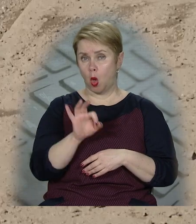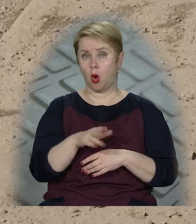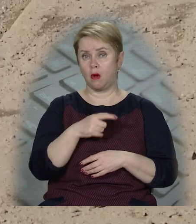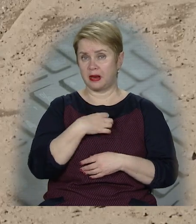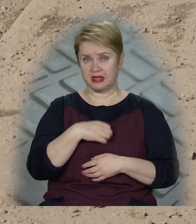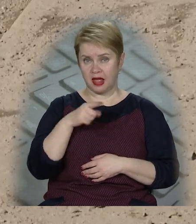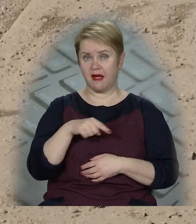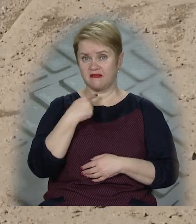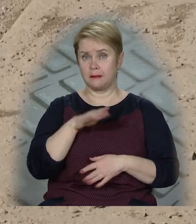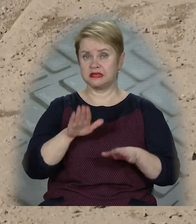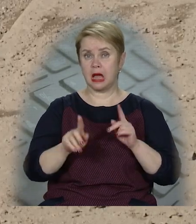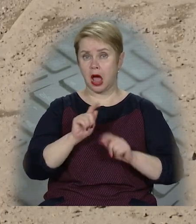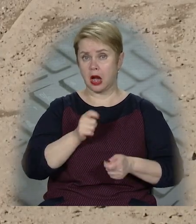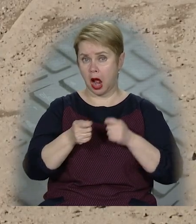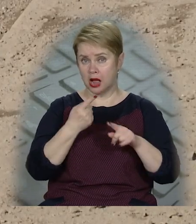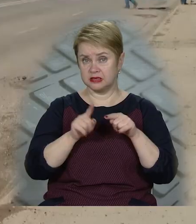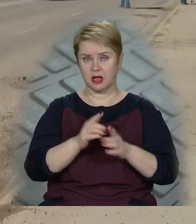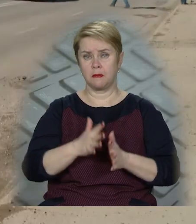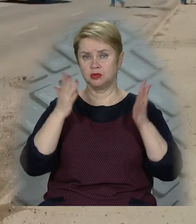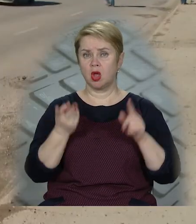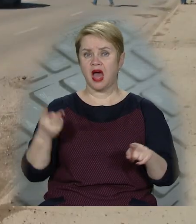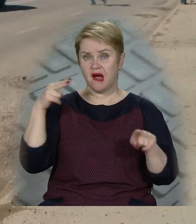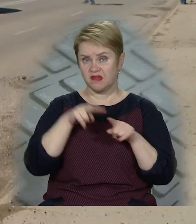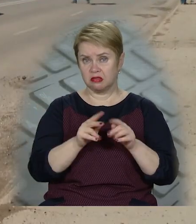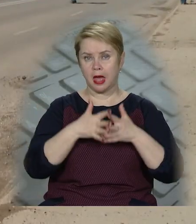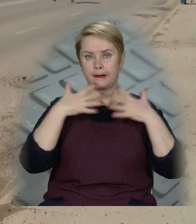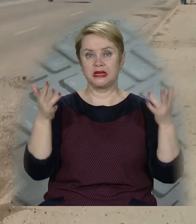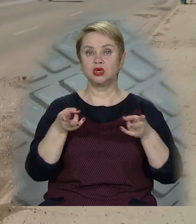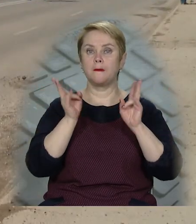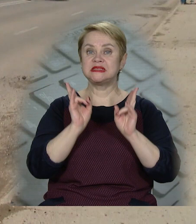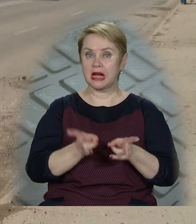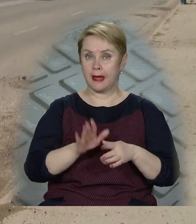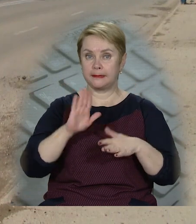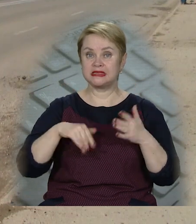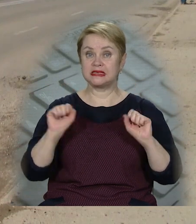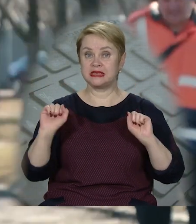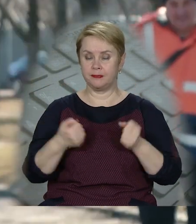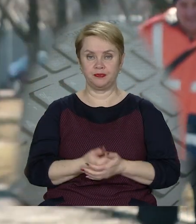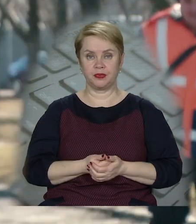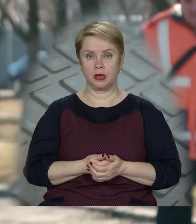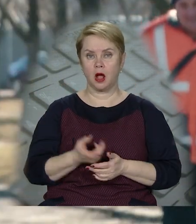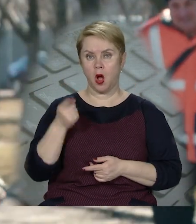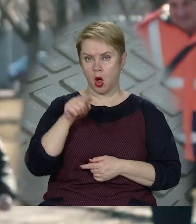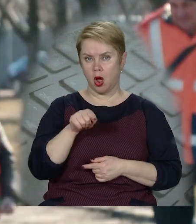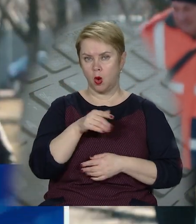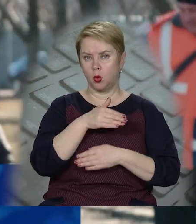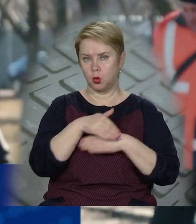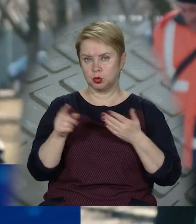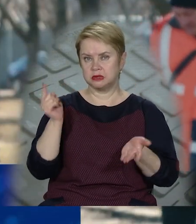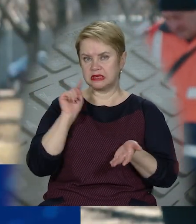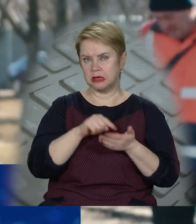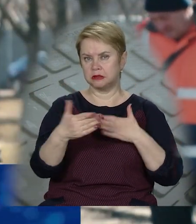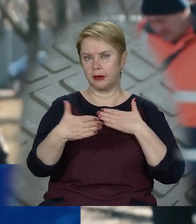пріоритеті, запевняють у міськраді. Через велику навантаженість вона найбільше постраждала після зими. На зазначеній вулиці